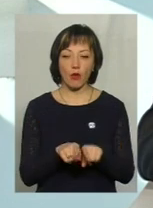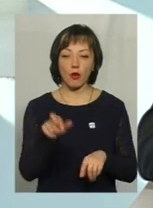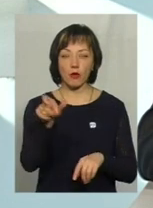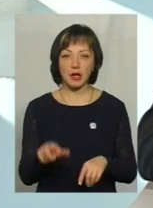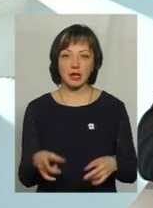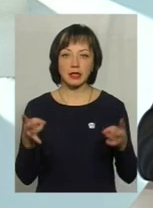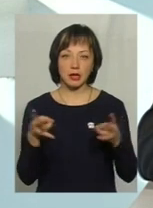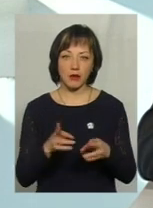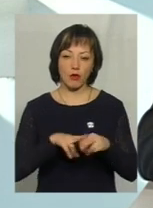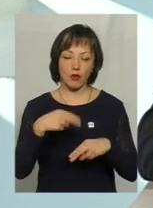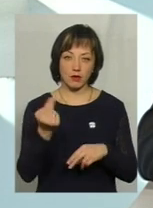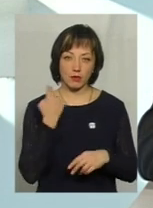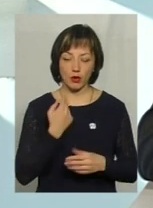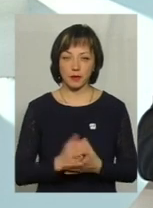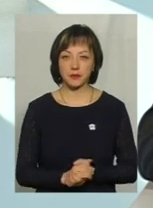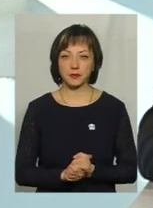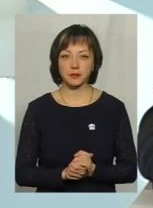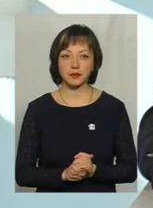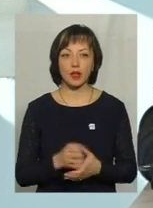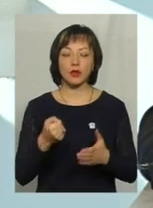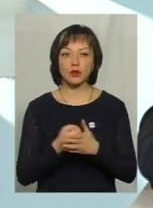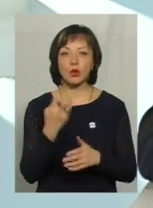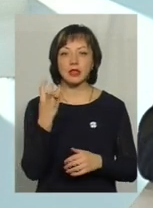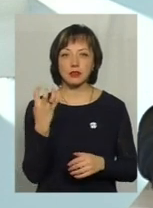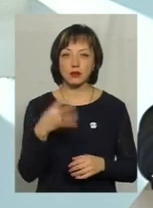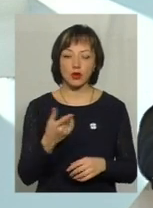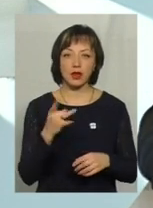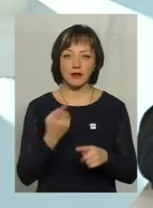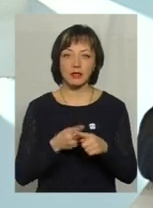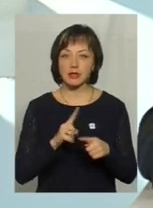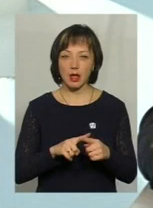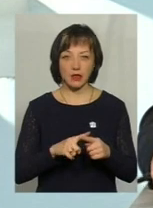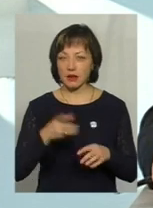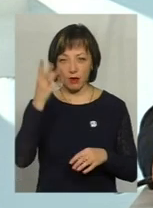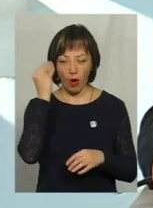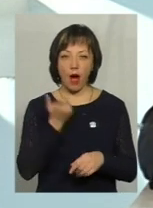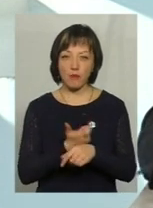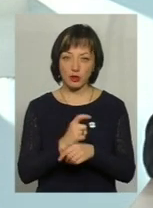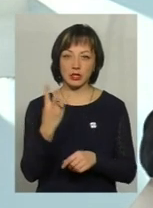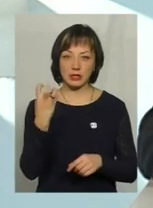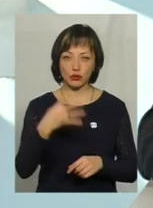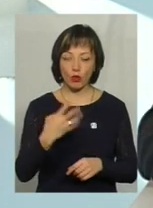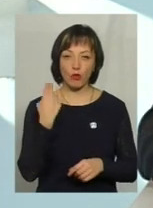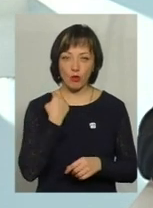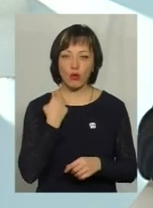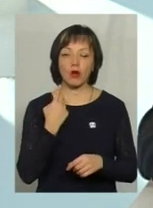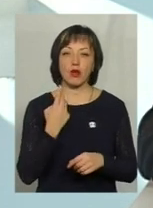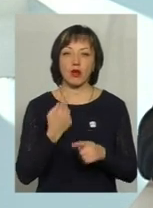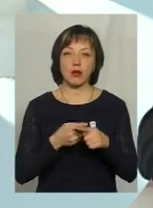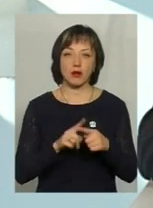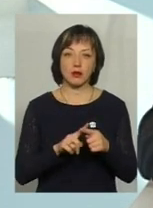треба все ж таки погасити це заборговування. До 340 гривень, це до уваги набереться, більше 340 гривень, це 117